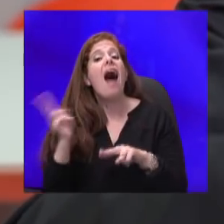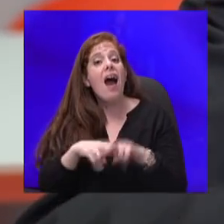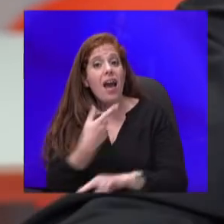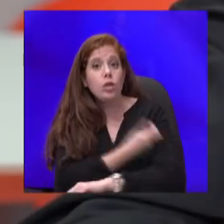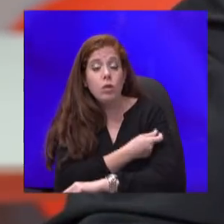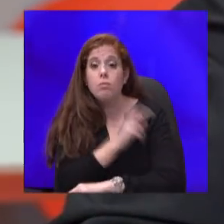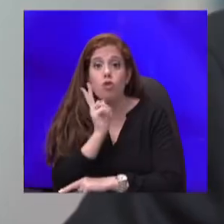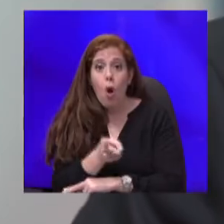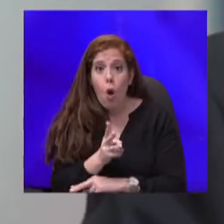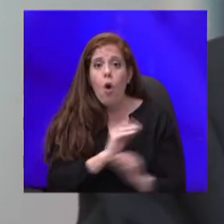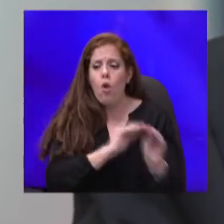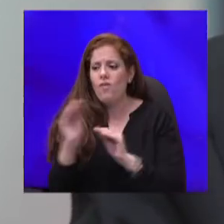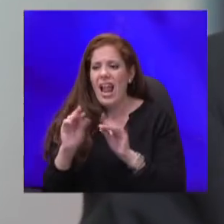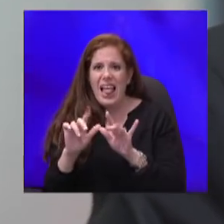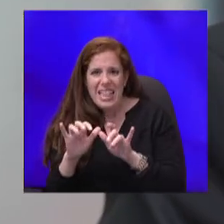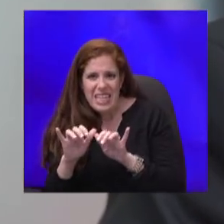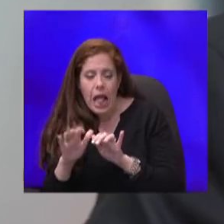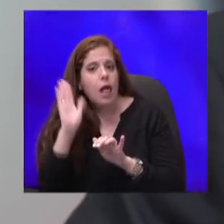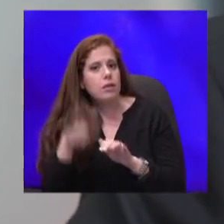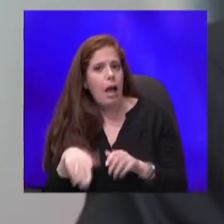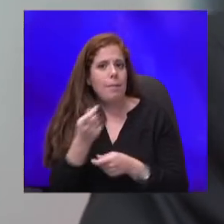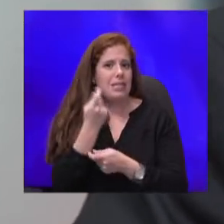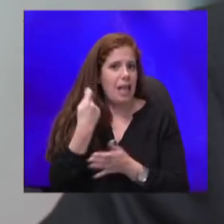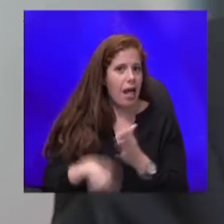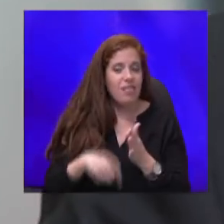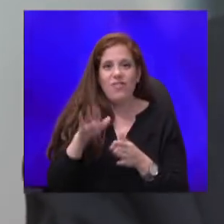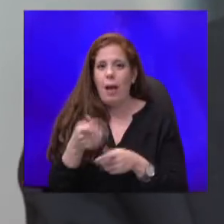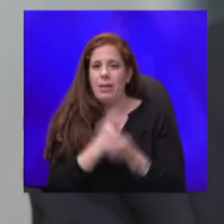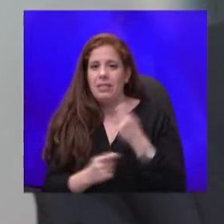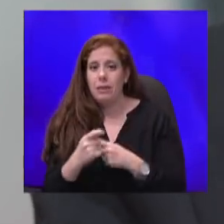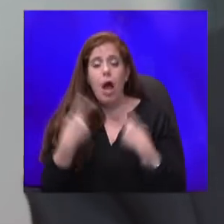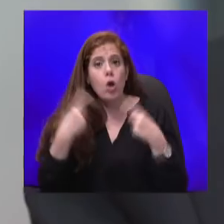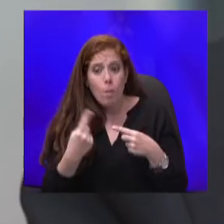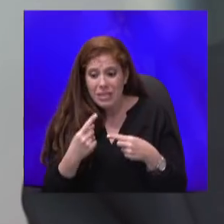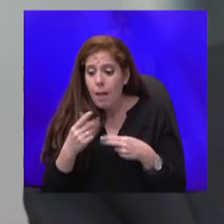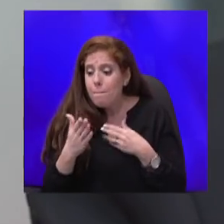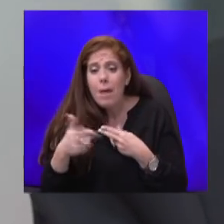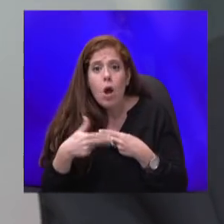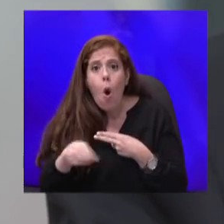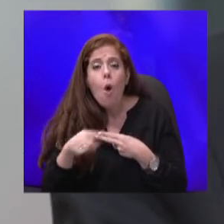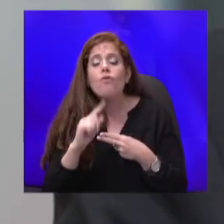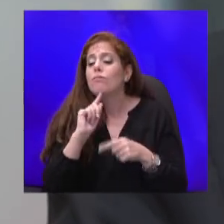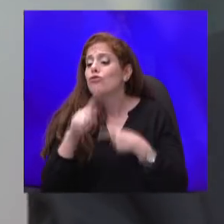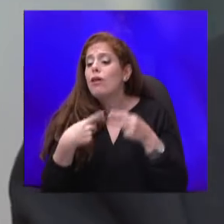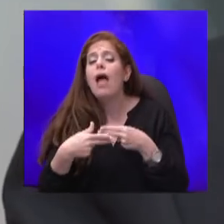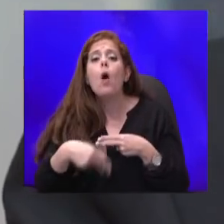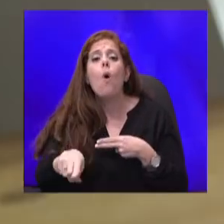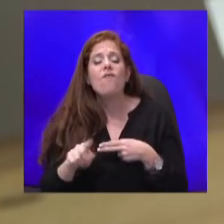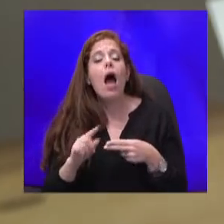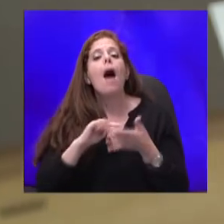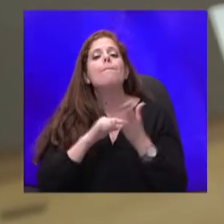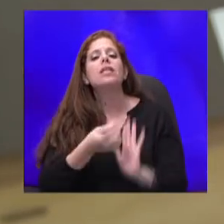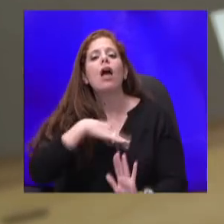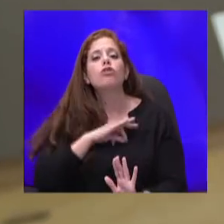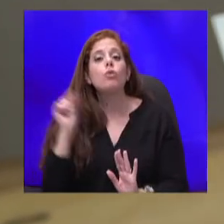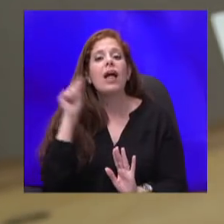הצרכנים וגם העסקים. היום הזה עוד מעט יגיע, מתישהו בשנה הקרובה. והמטרה שלנו היא להגיע לשם עם כמה שפחות צלקות.